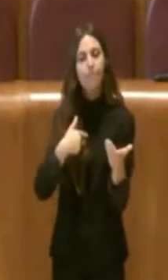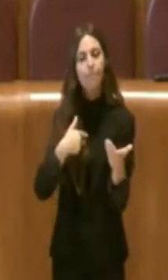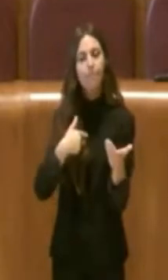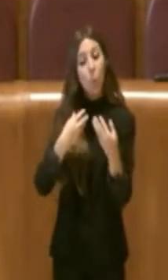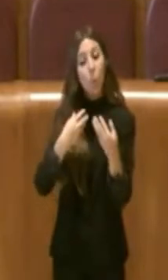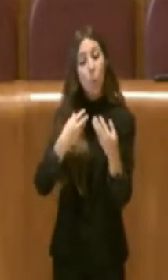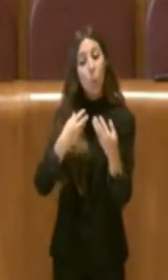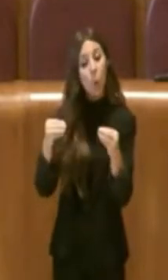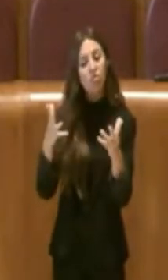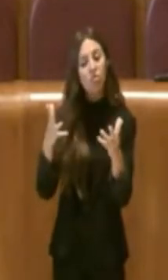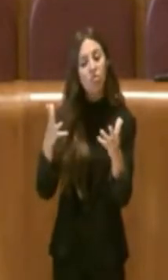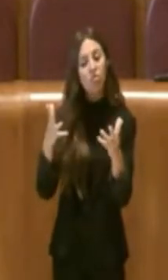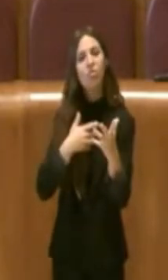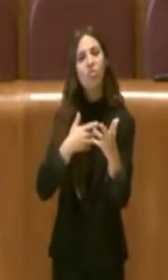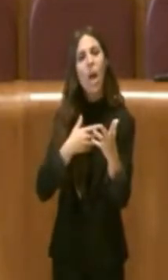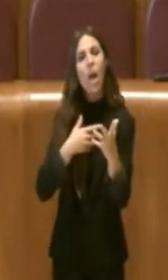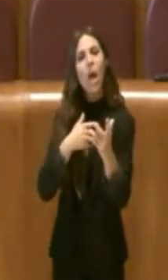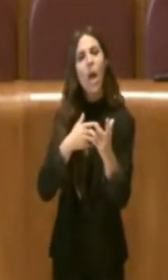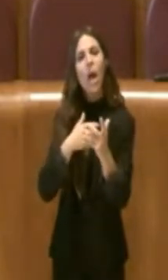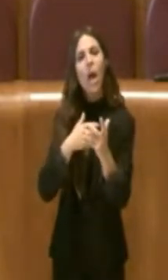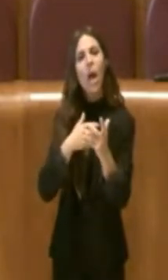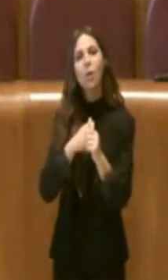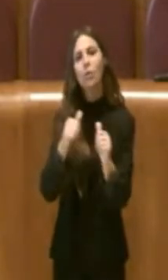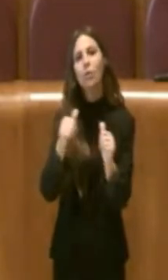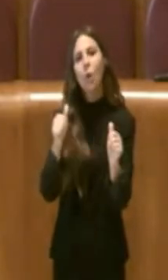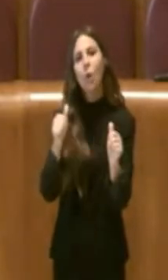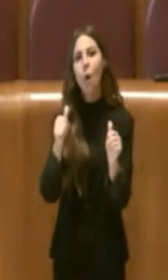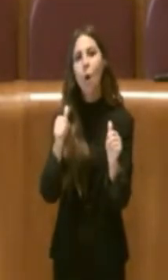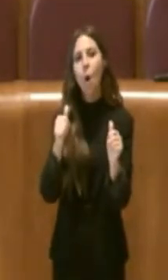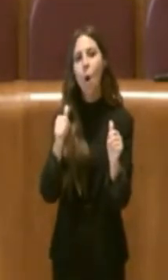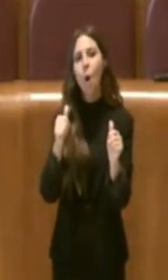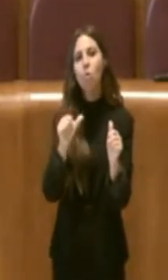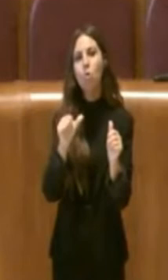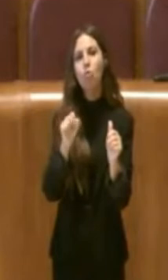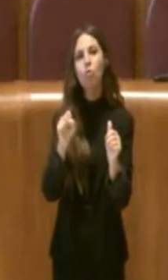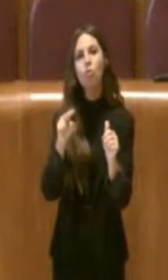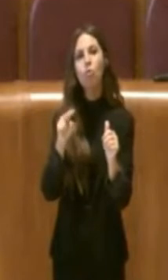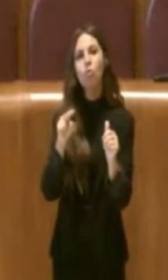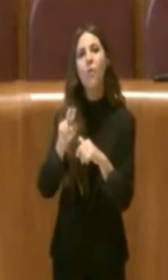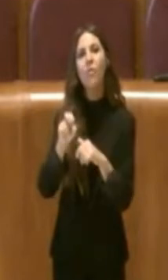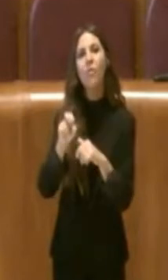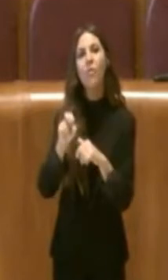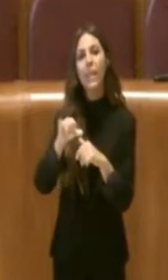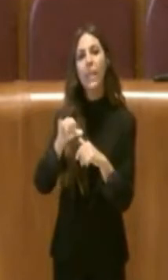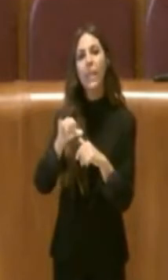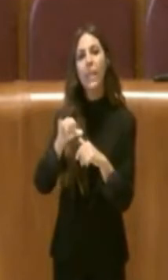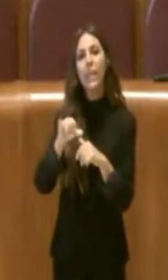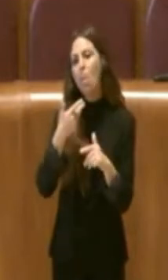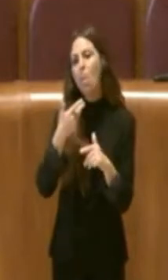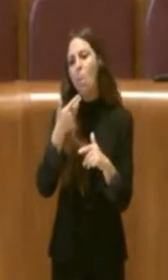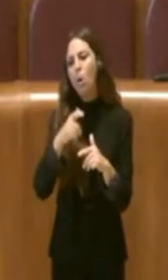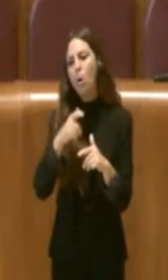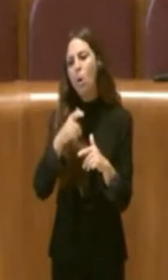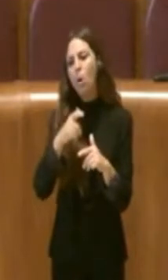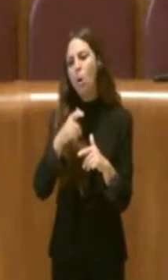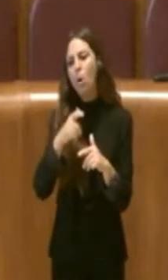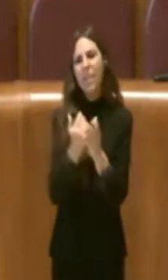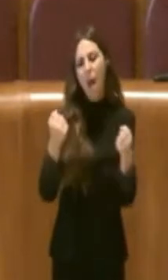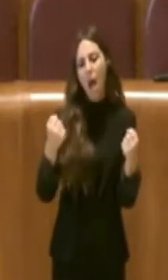prodotti non ci siano i prodotti souvenir perché vogliamo evitare che si crei un conflitto con altri operatori che invece